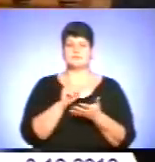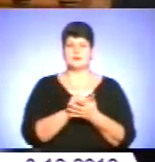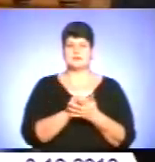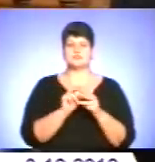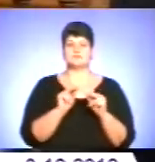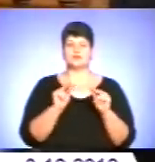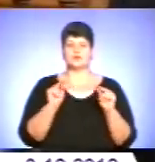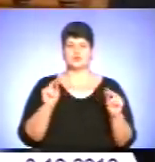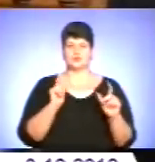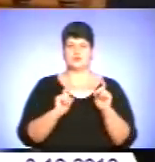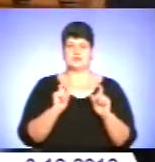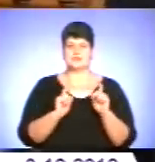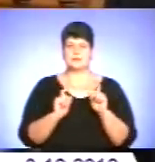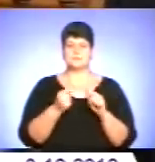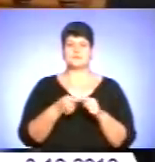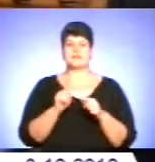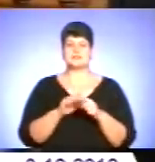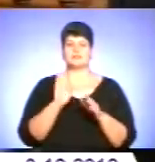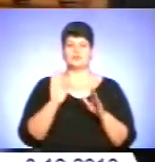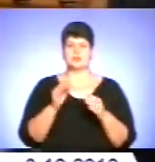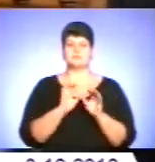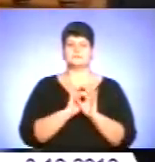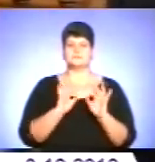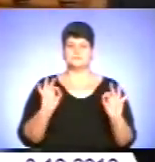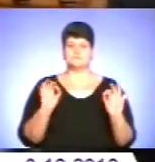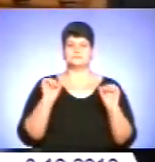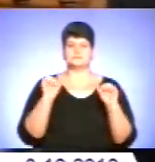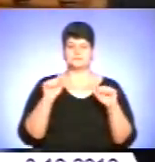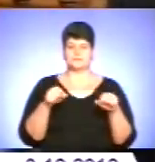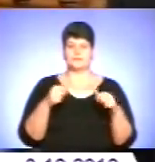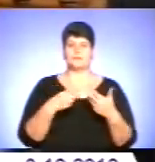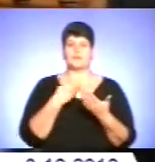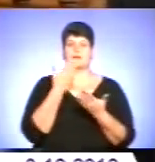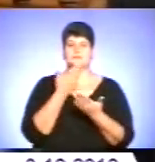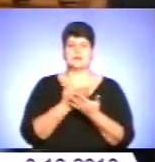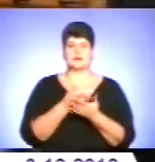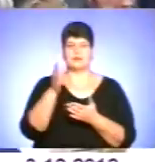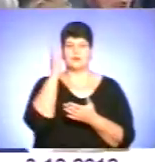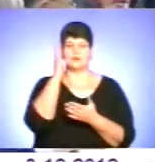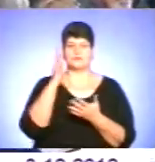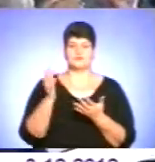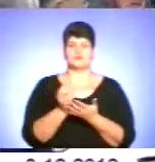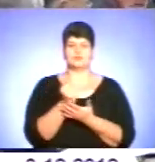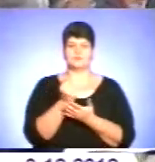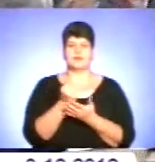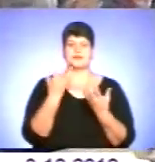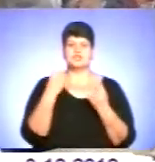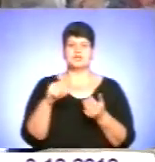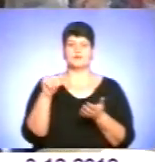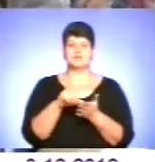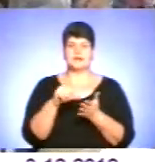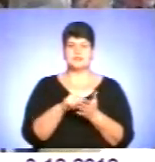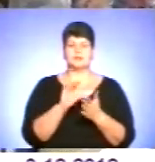педагогічного університету. І це буде чудовий майданчик для презентації певних наукових здобутків. А ще учасники форуму